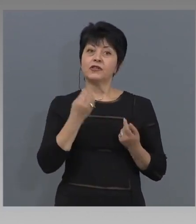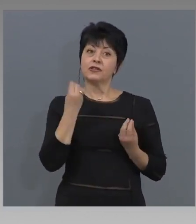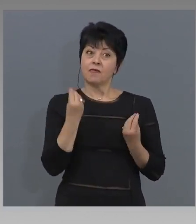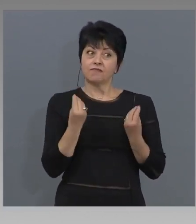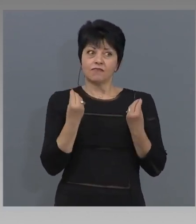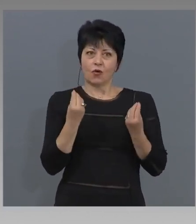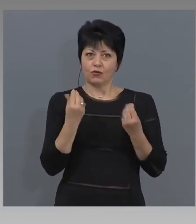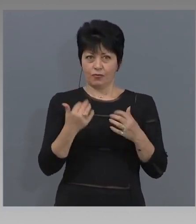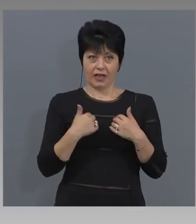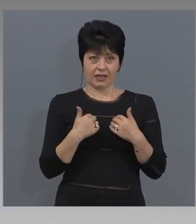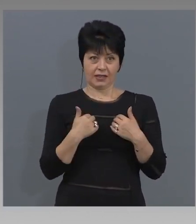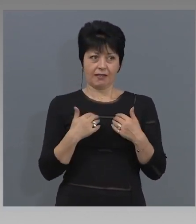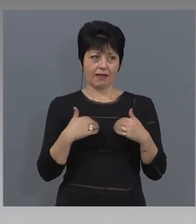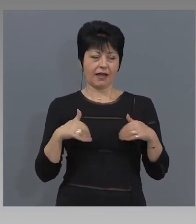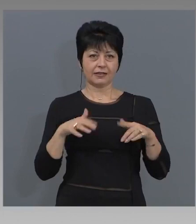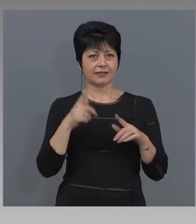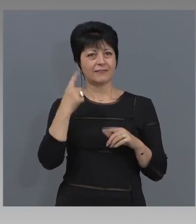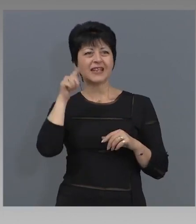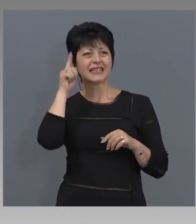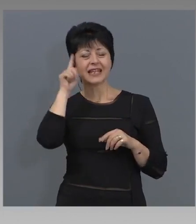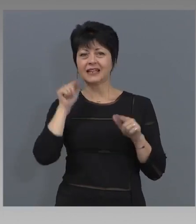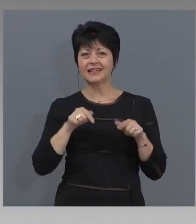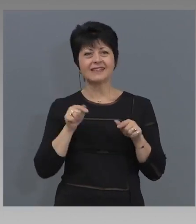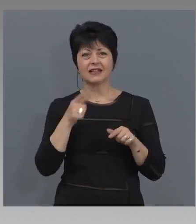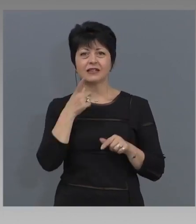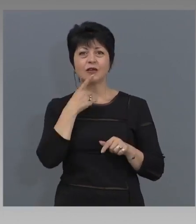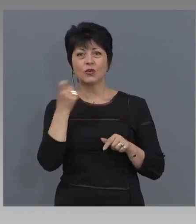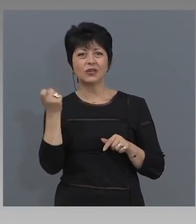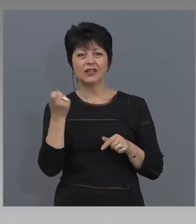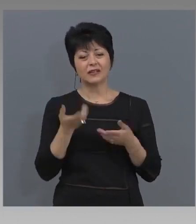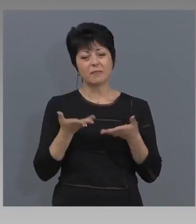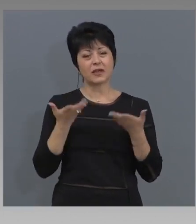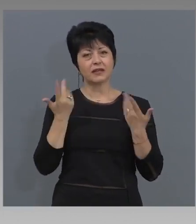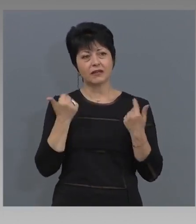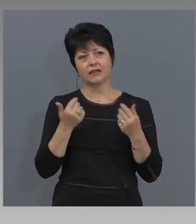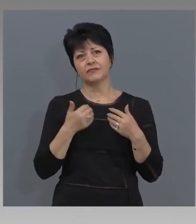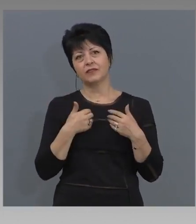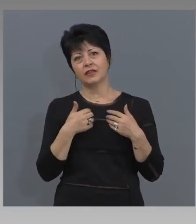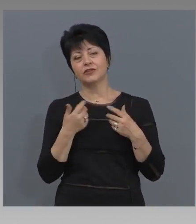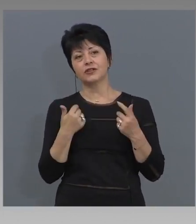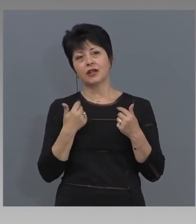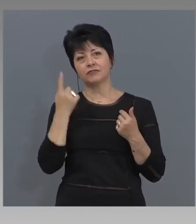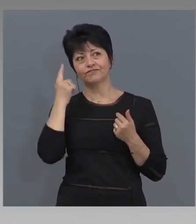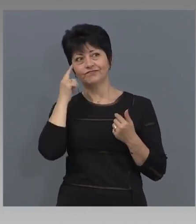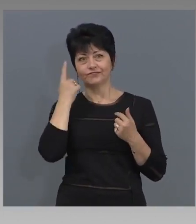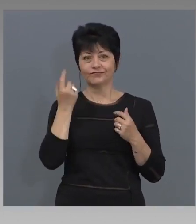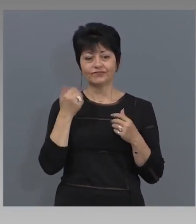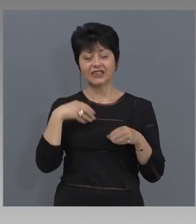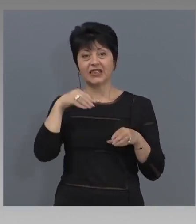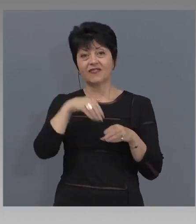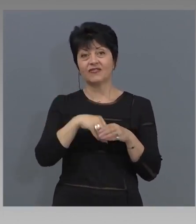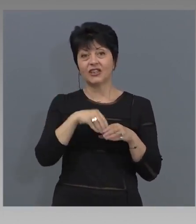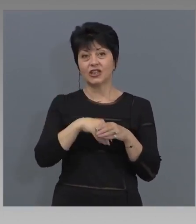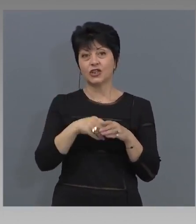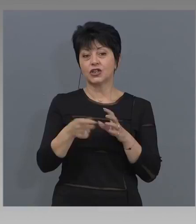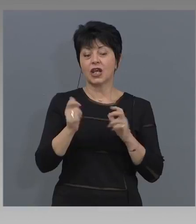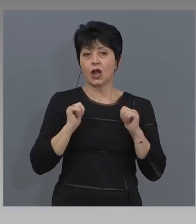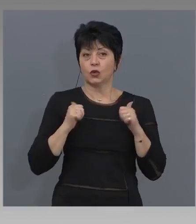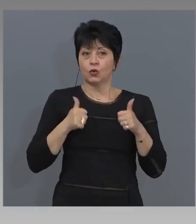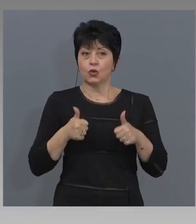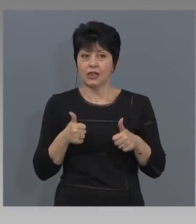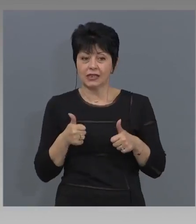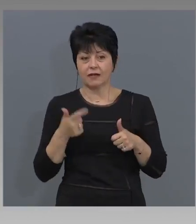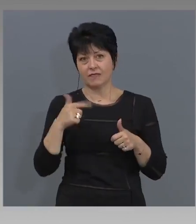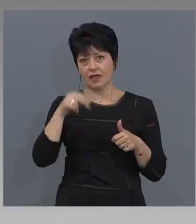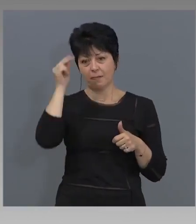за нас. Знаете, тази година, така или иначе, предимно ще разчитаме на вътрешен туризъм. Потребителите, които са от